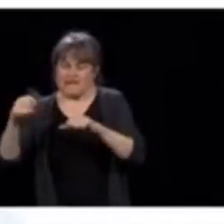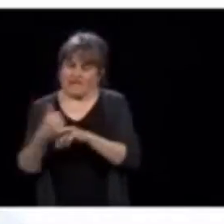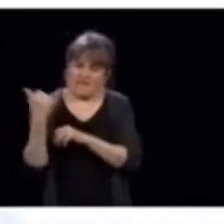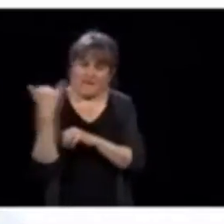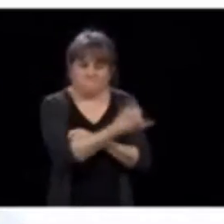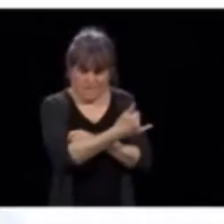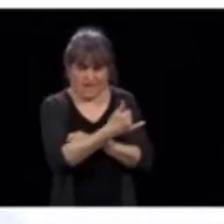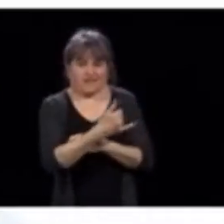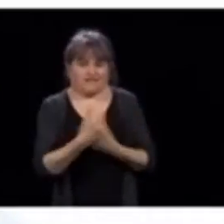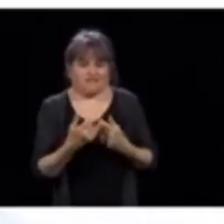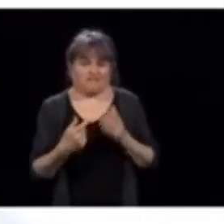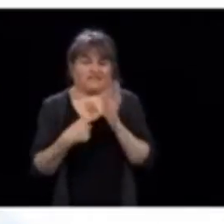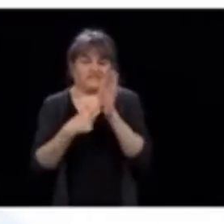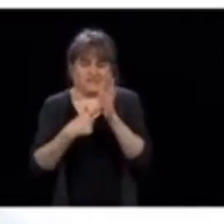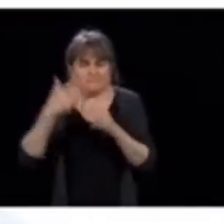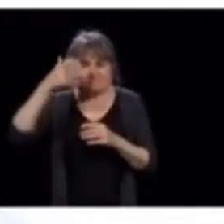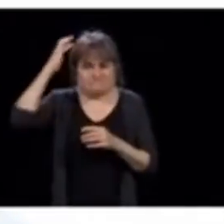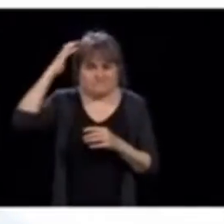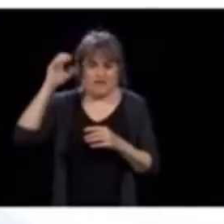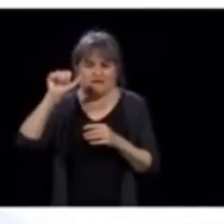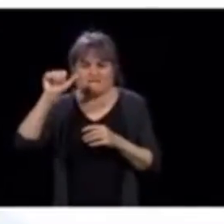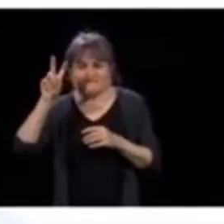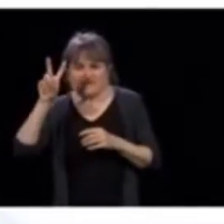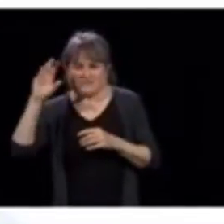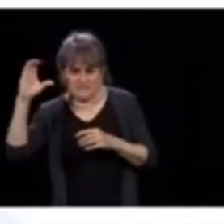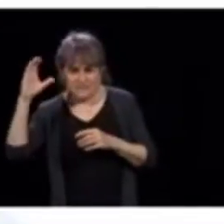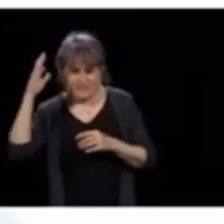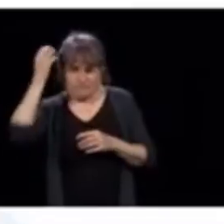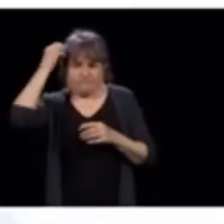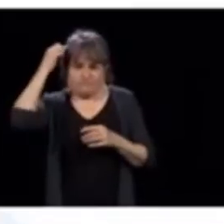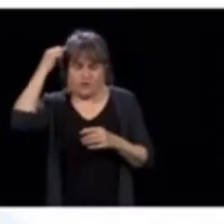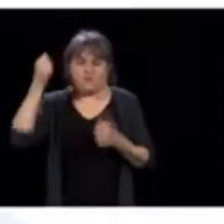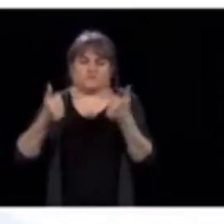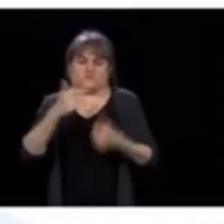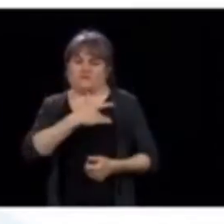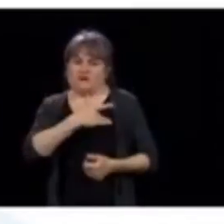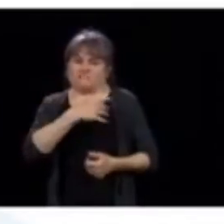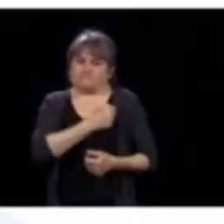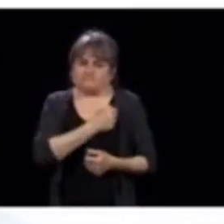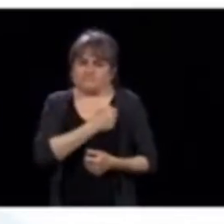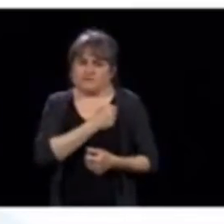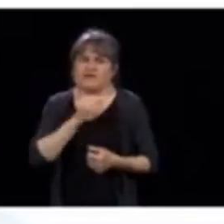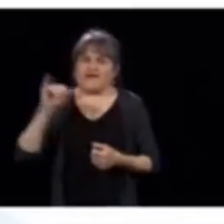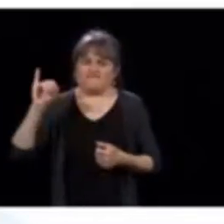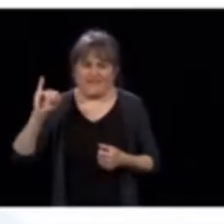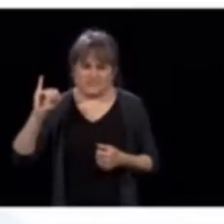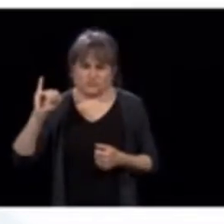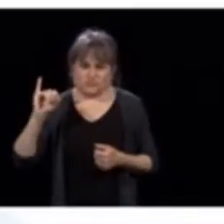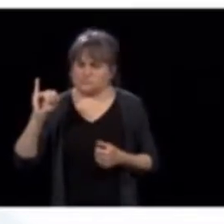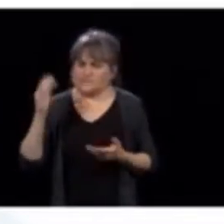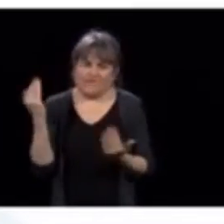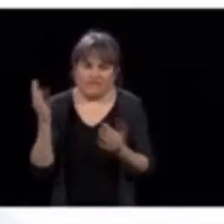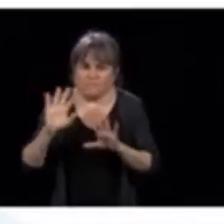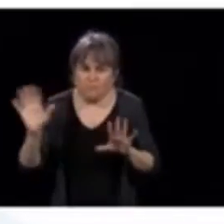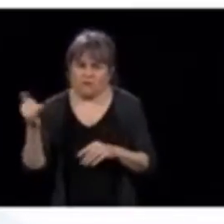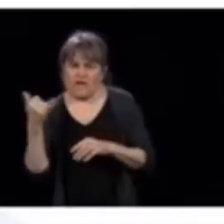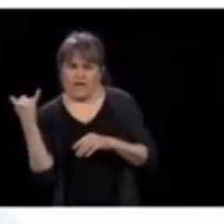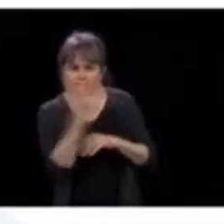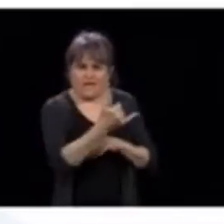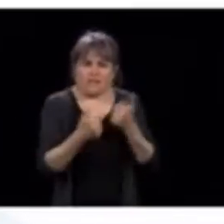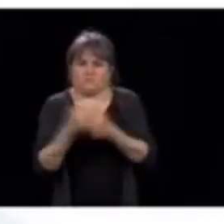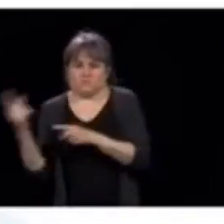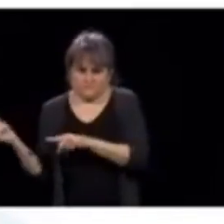problématiques, un AVC, un infractus, il ne faut pas attendre. Alors, je redis le même message qu'hier,